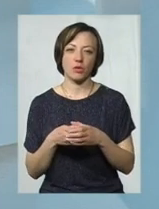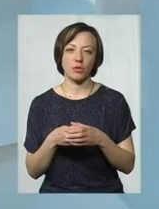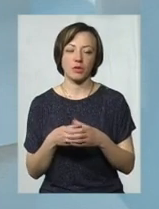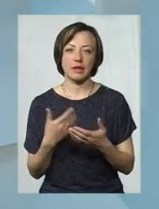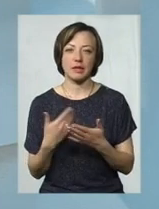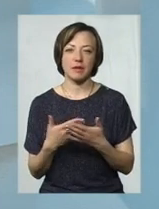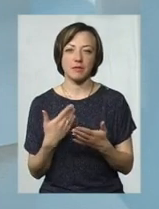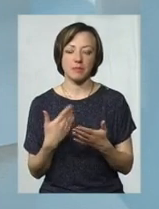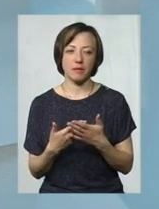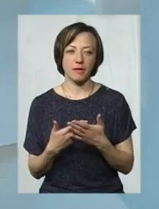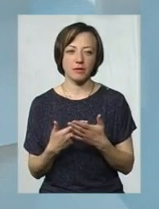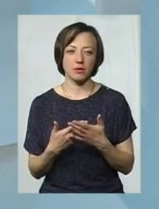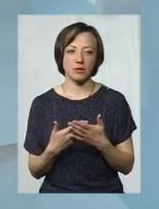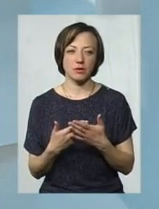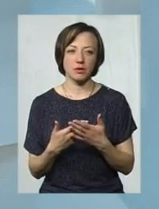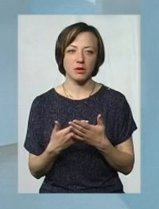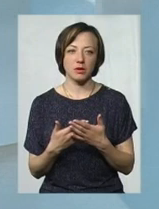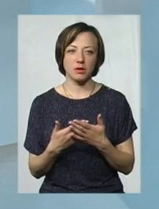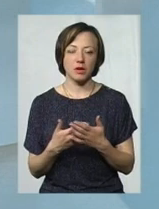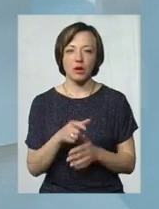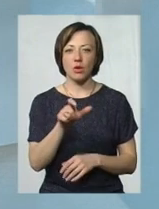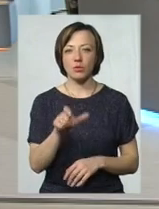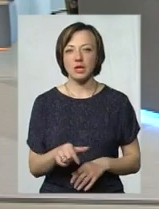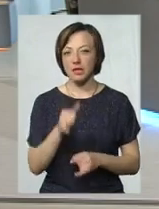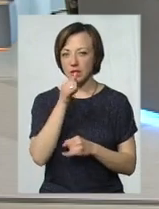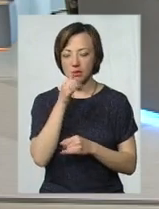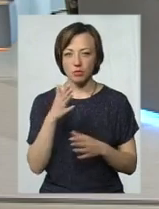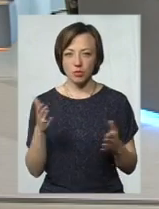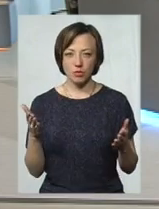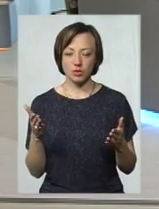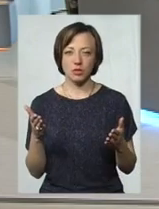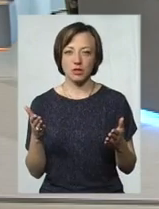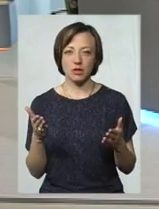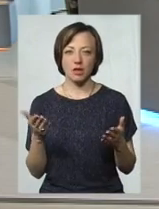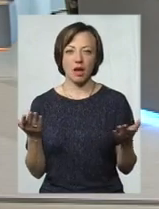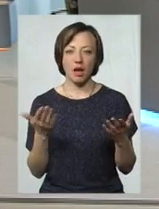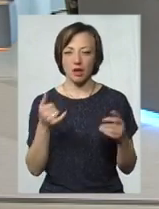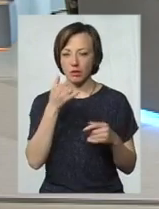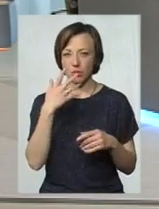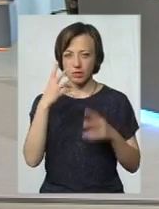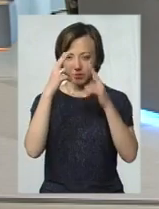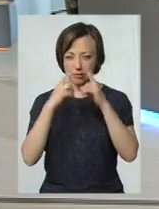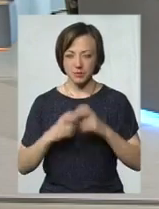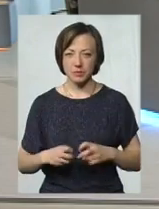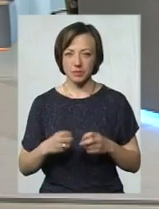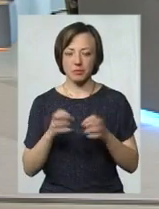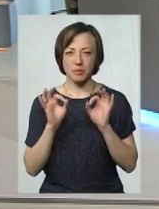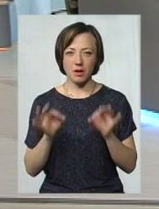Ну, напевно, якось людина не зможе, особливо не критично, яка відноситься до тої інформації, яка вона